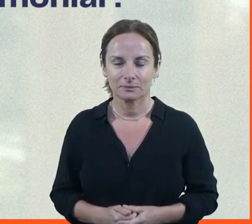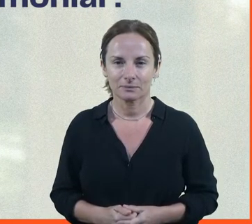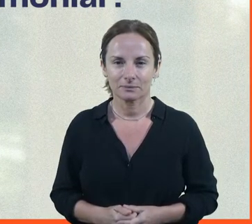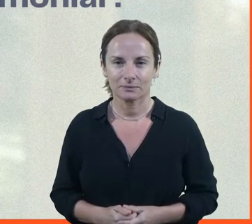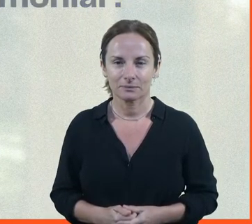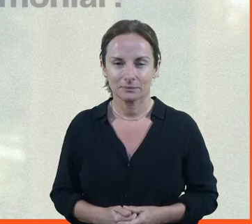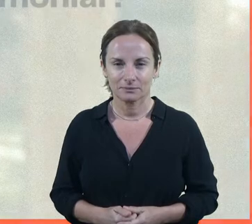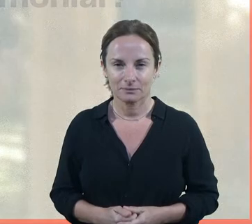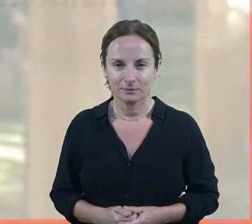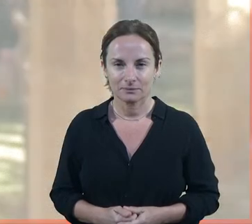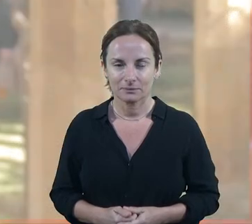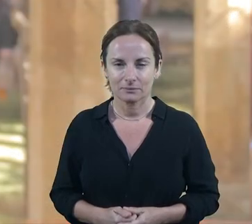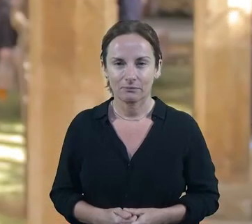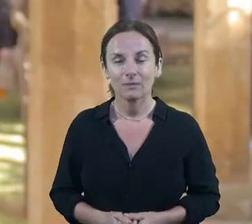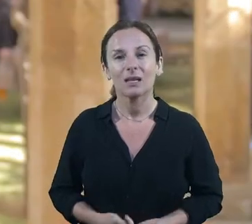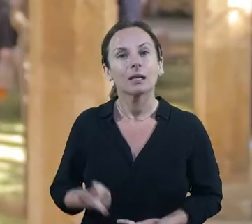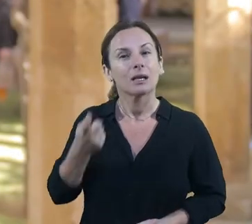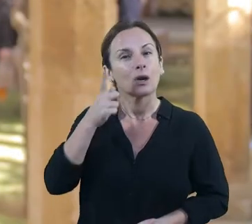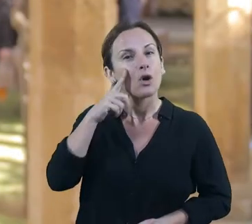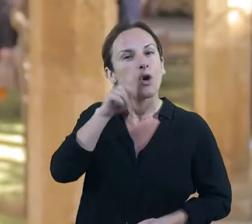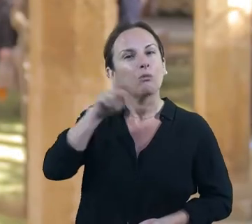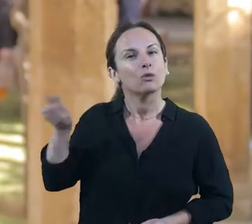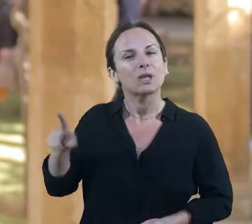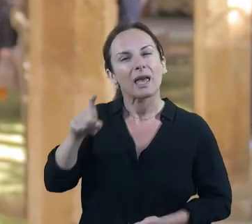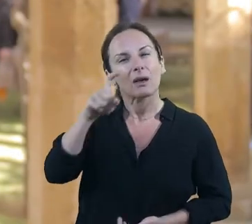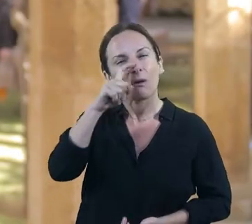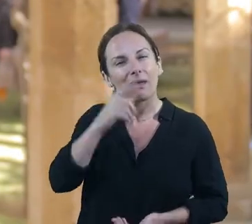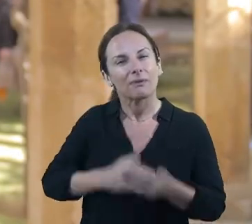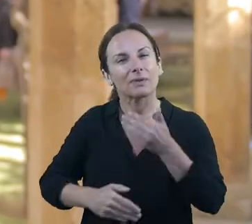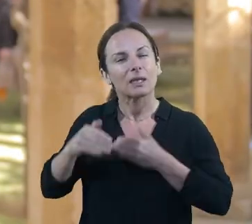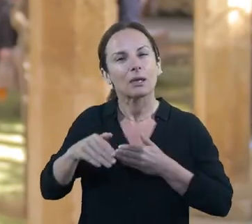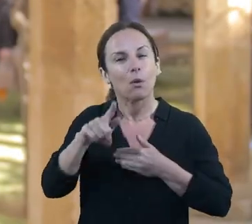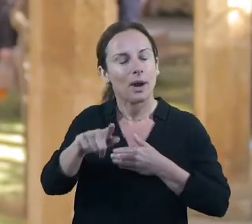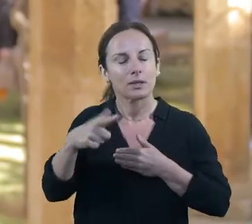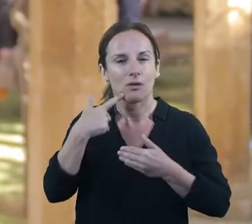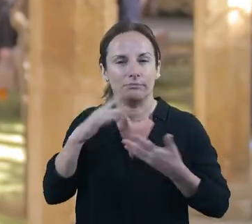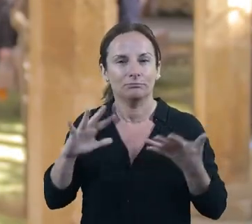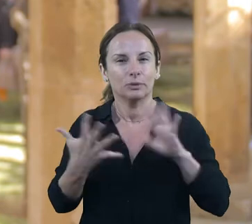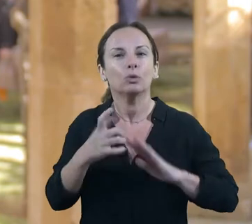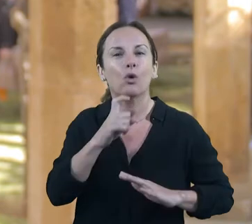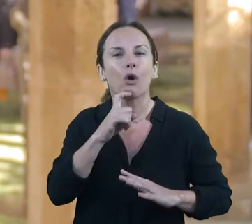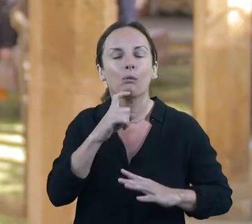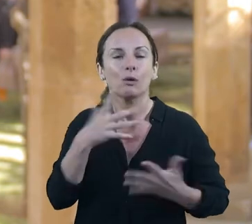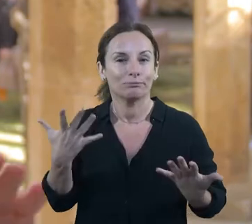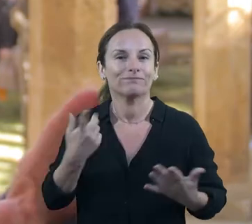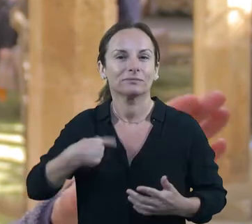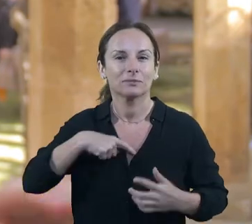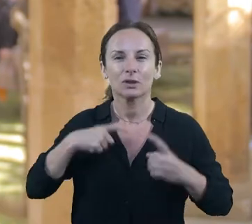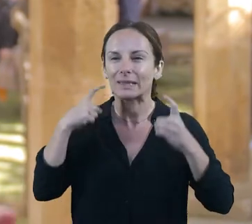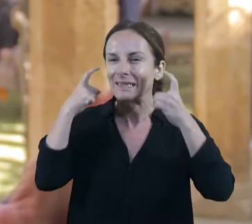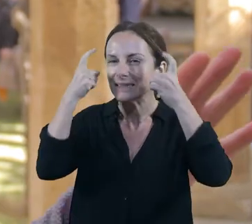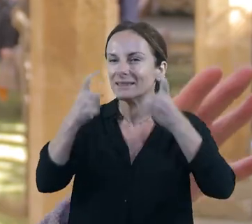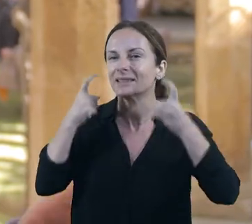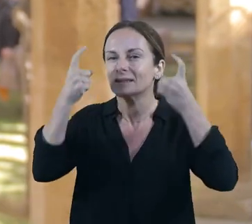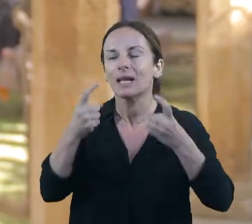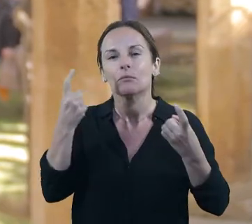Com fugim d'aquesta mirada clàssica? Doncs, bé, intentant treballar d'una manera més